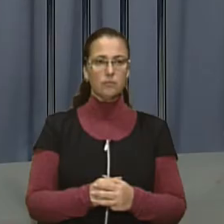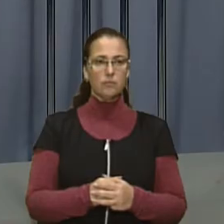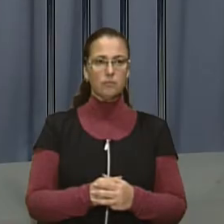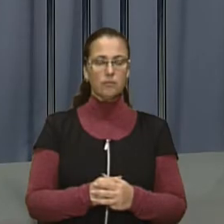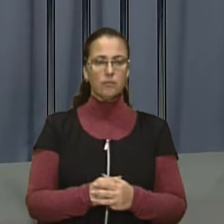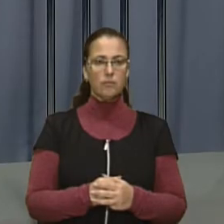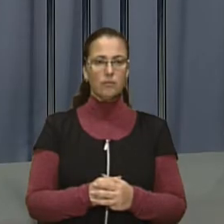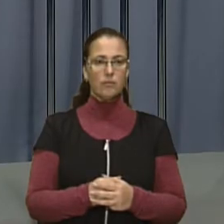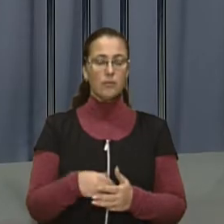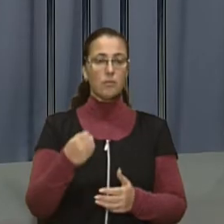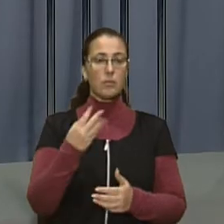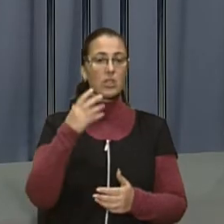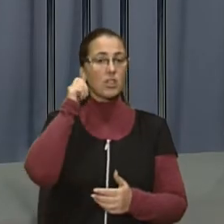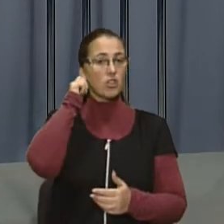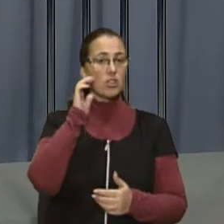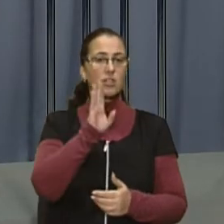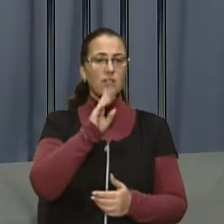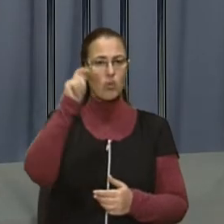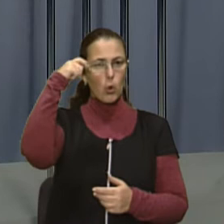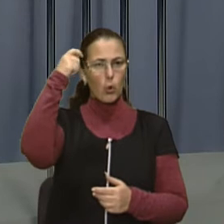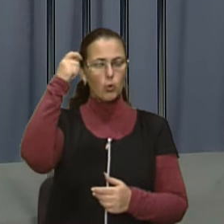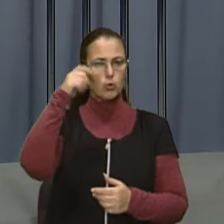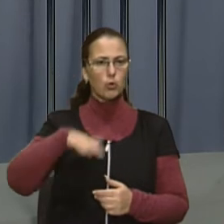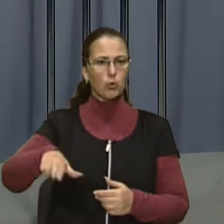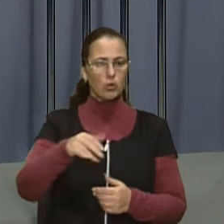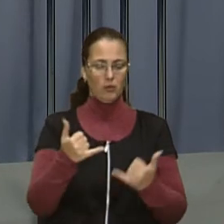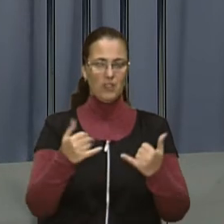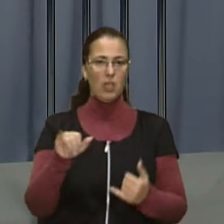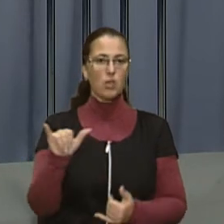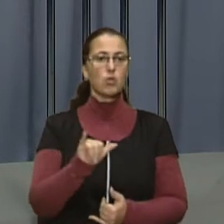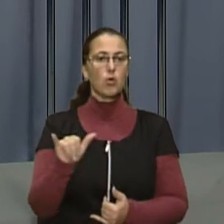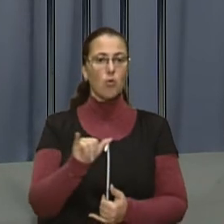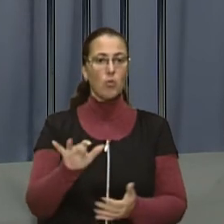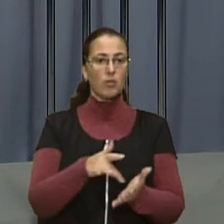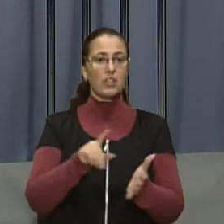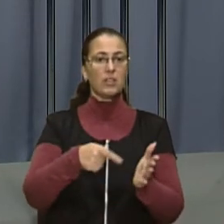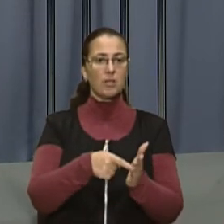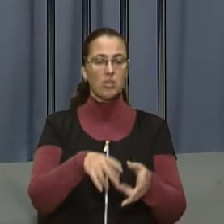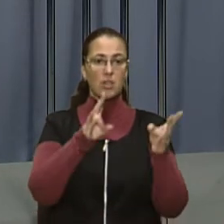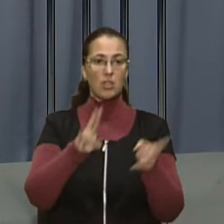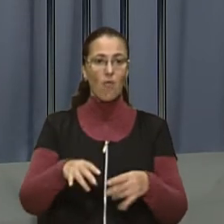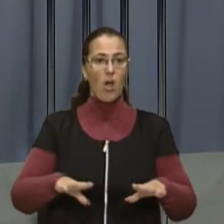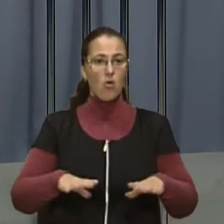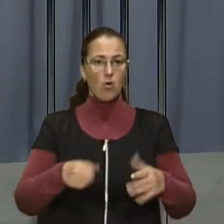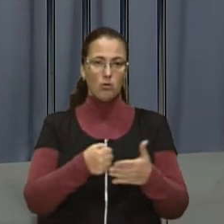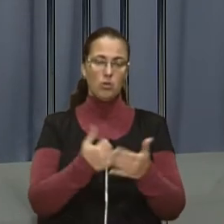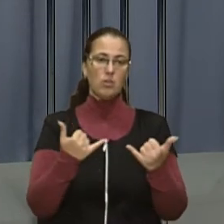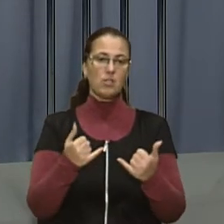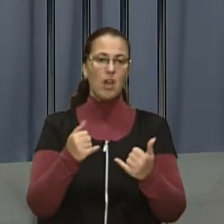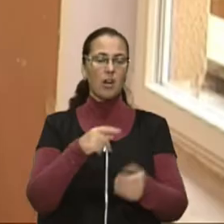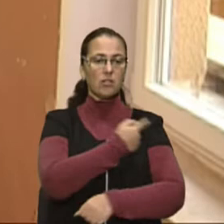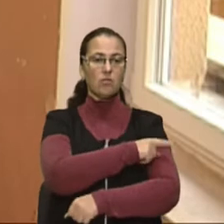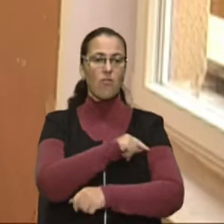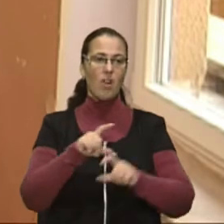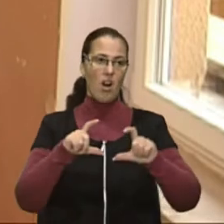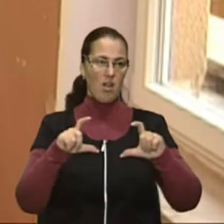15-річна дівчина із Турківщини, яку цієї суботи у центрі міста травмували коні, досі у реанімації. Як повідомив